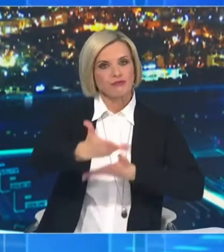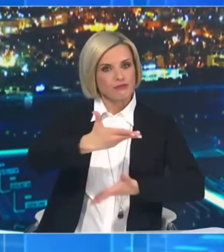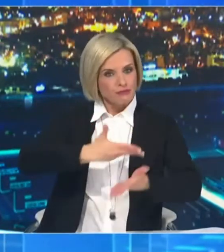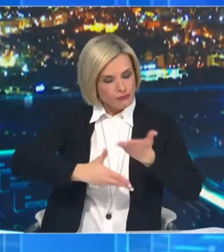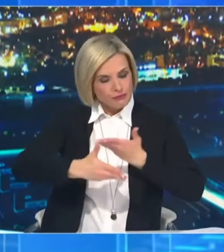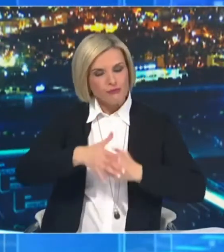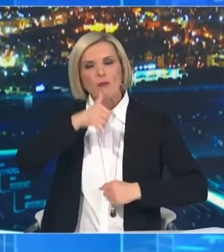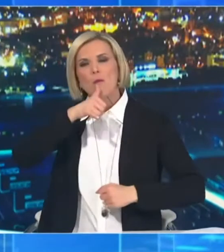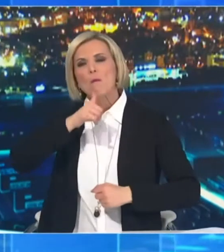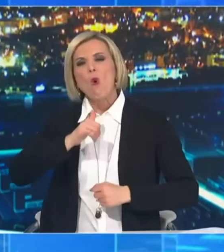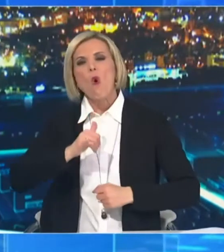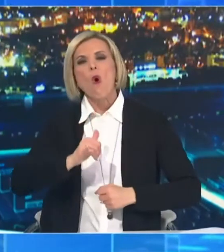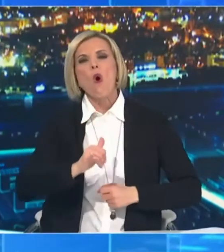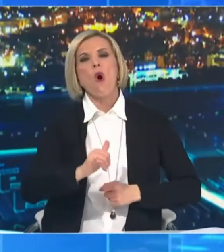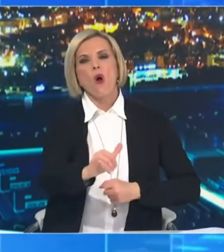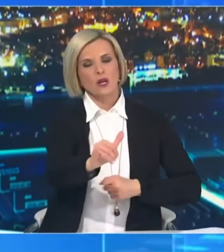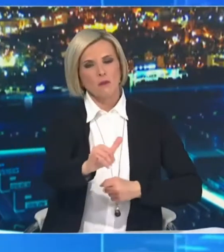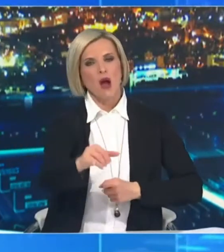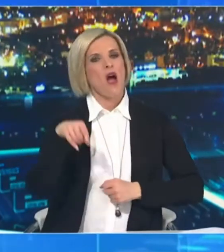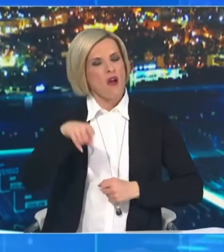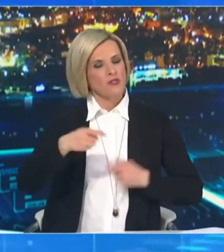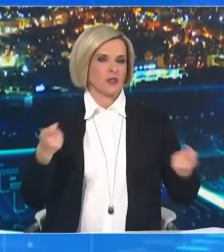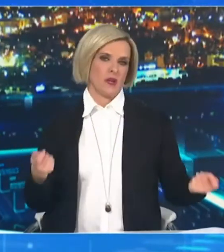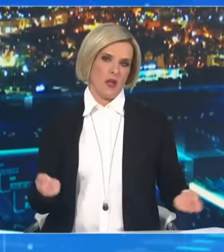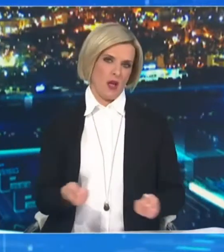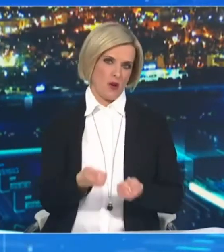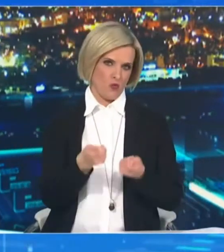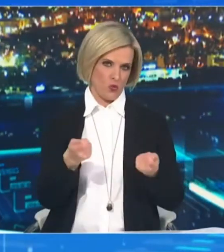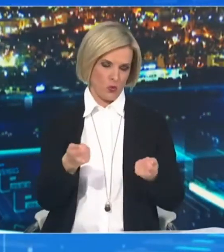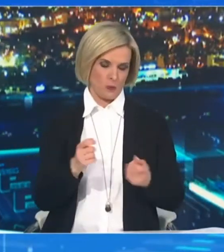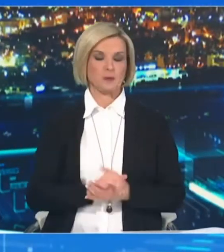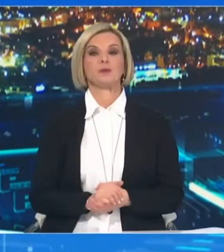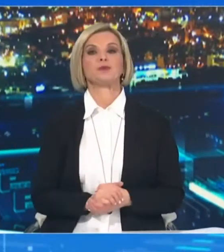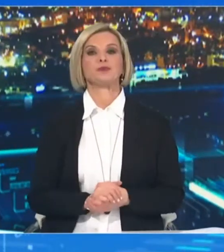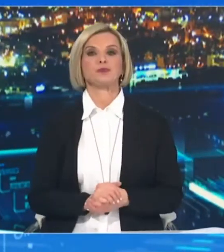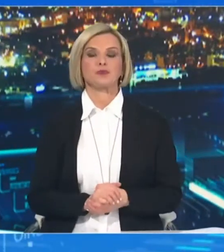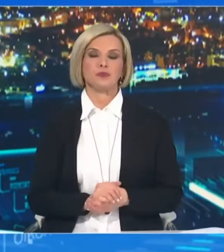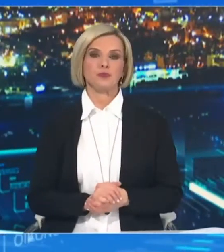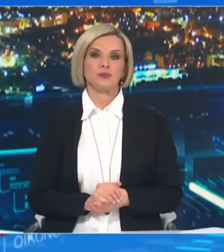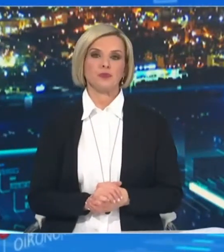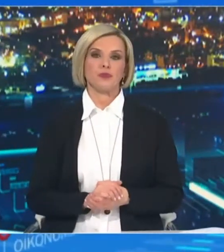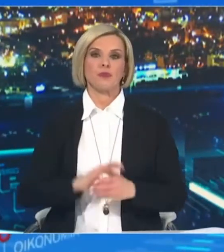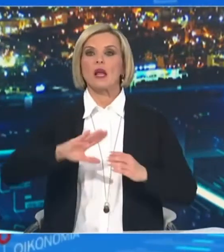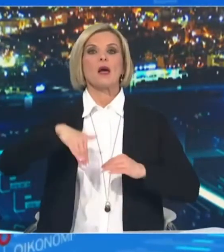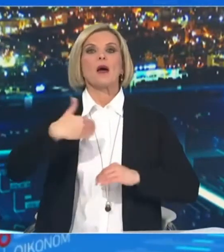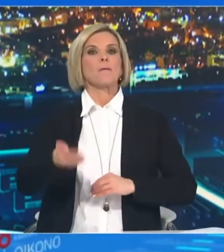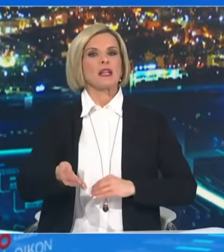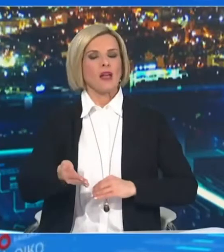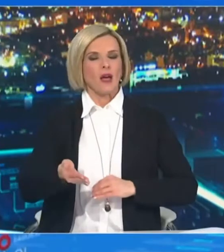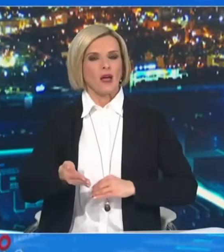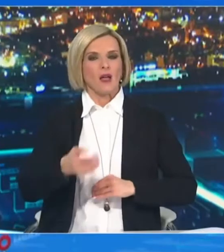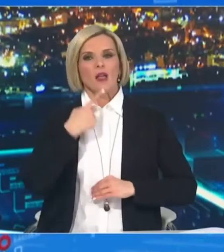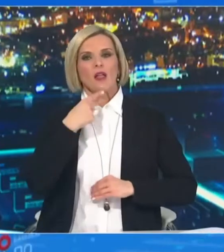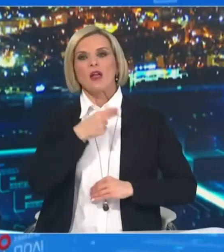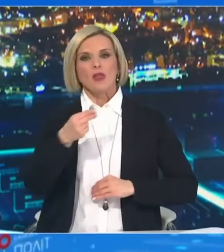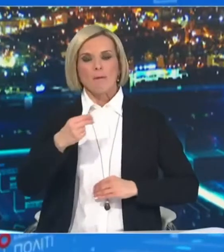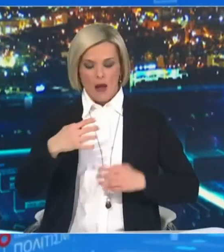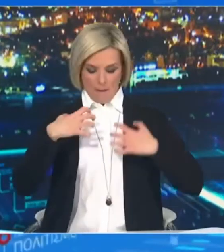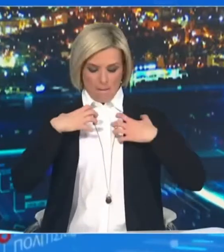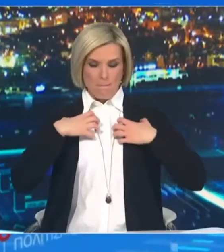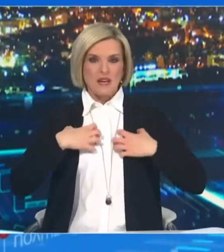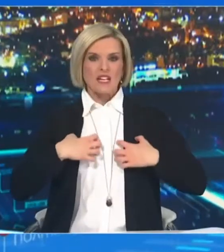χρόνια νευρική νόσο στα 2ου 5. Ακολουθεί η οικιστική νόση, ξέρουμε να